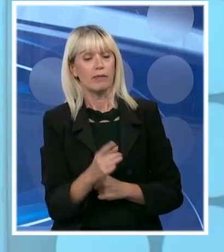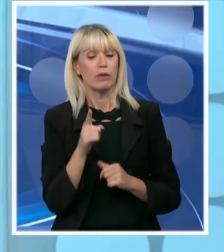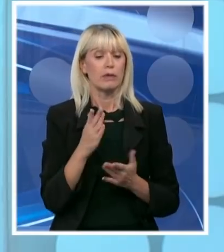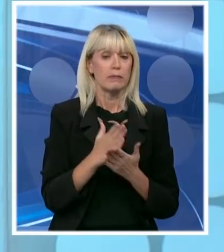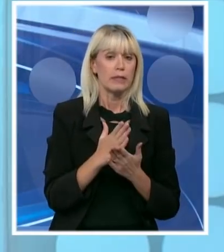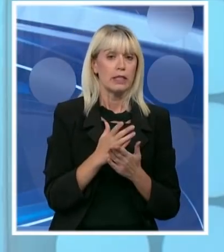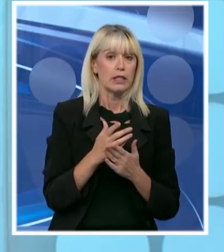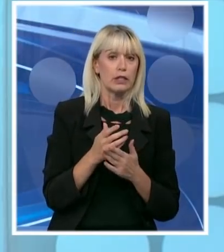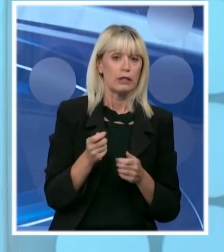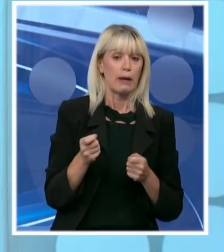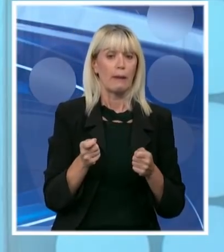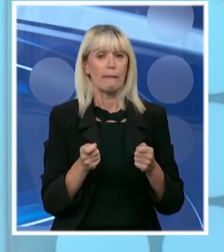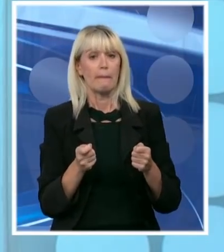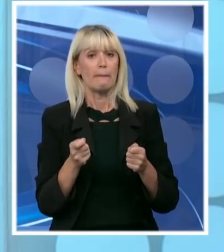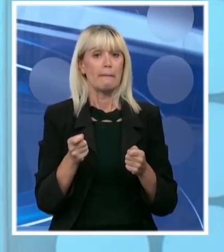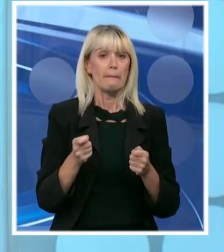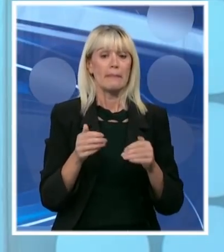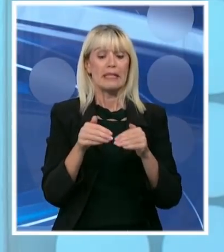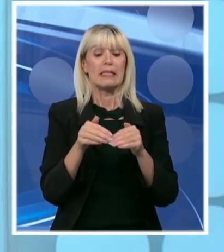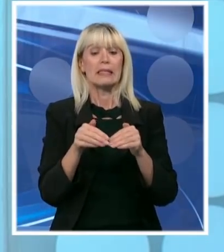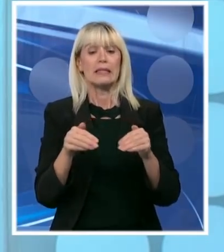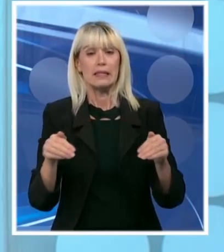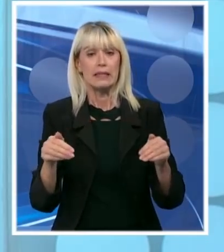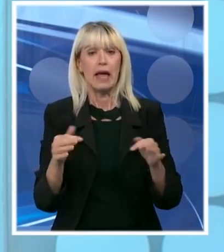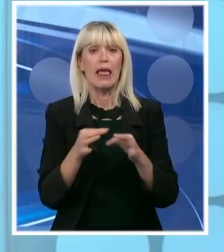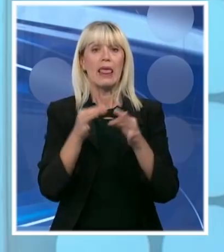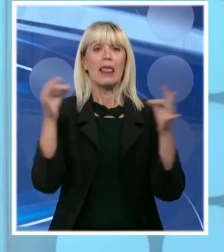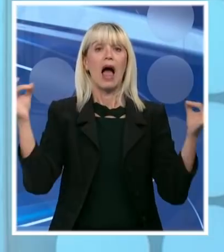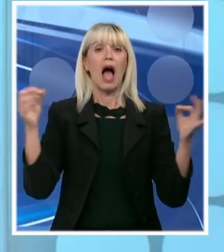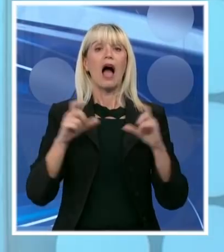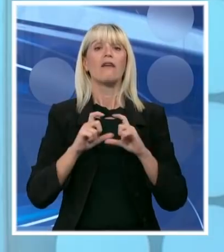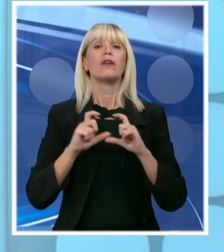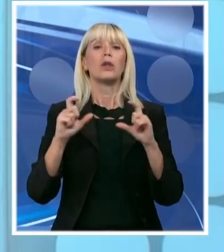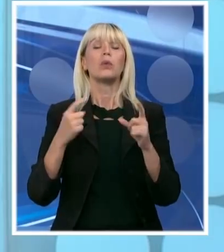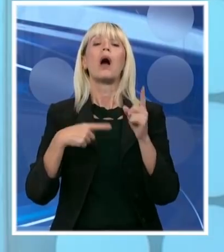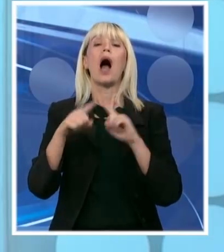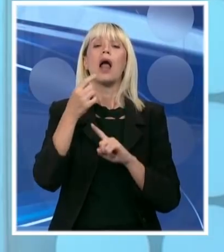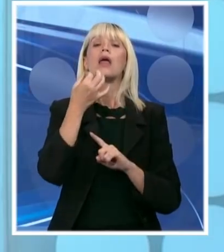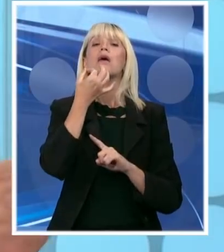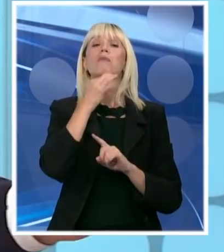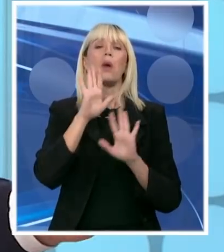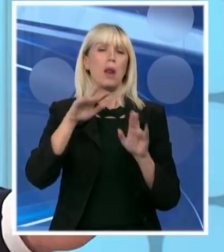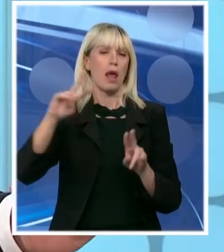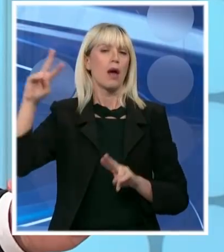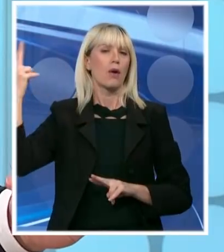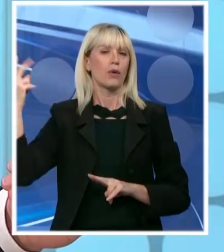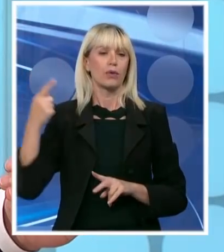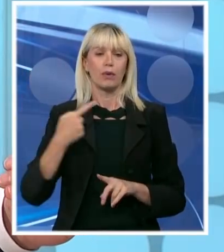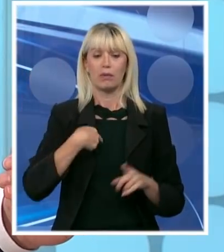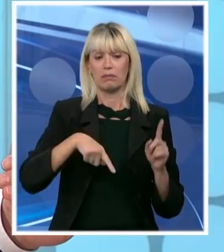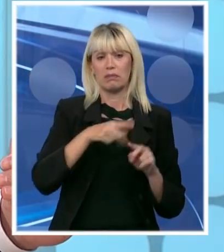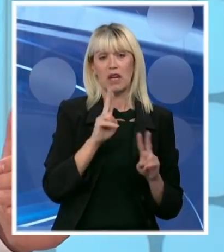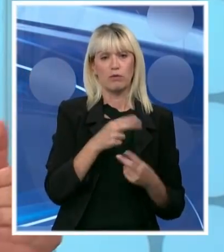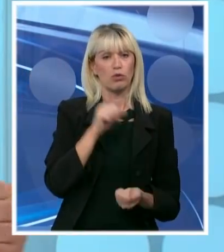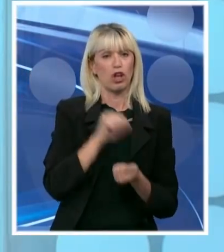na ivici nivoa javnog duga, ali će biti mnogo bolje nego kod gotovo svih ovih drugih. Mi ne možemo da štampamo novac kao neke zemlje koje kažu da imaju